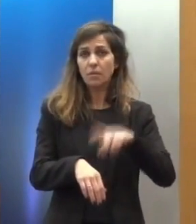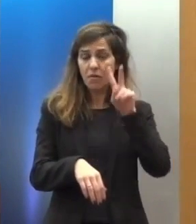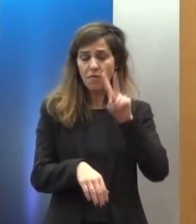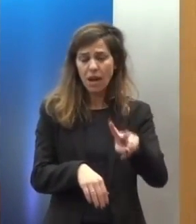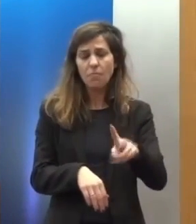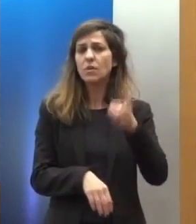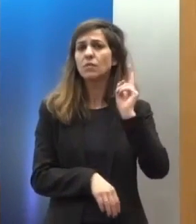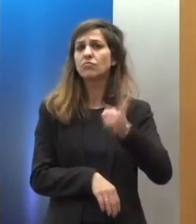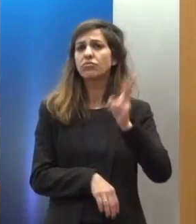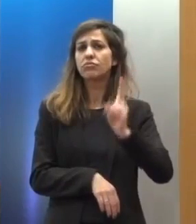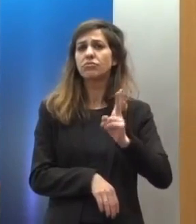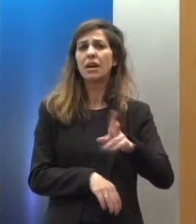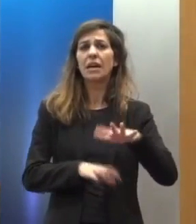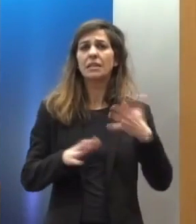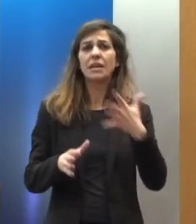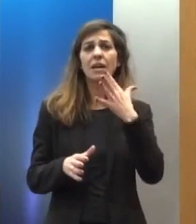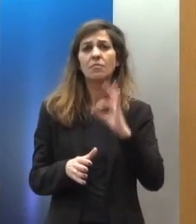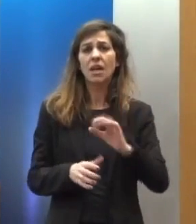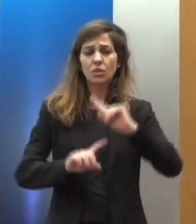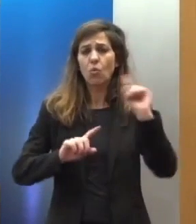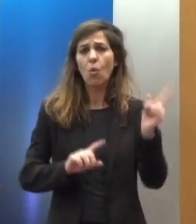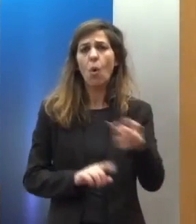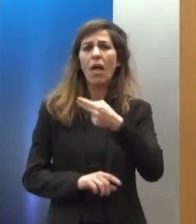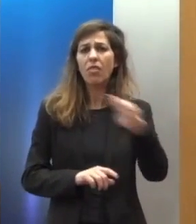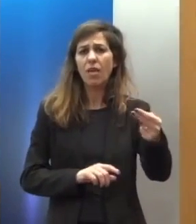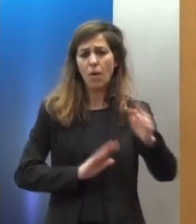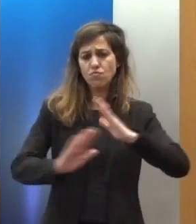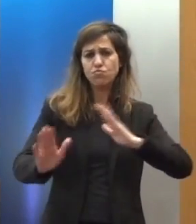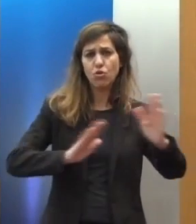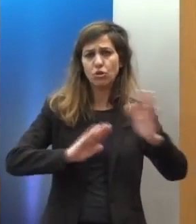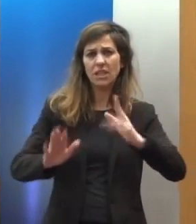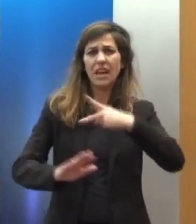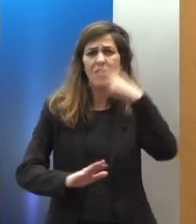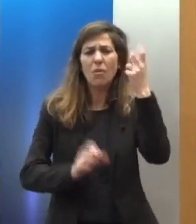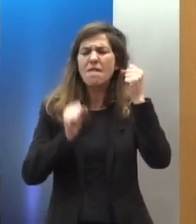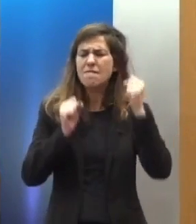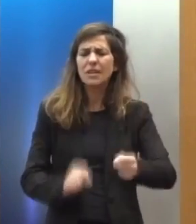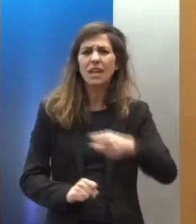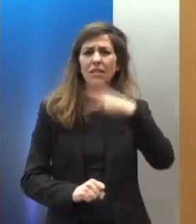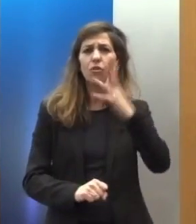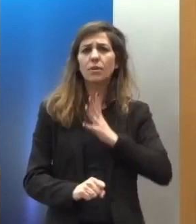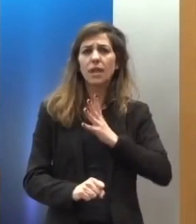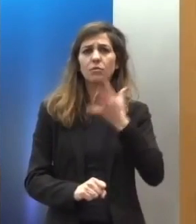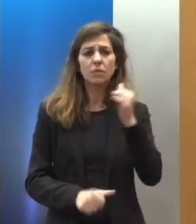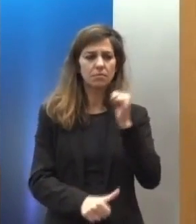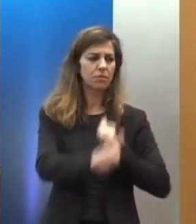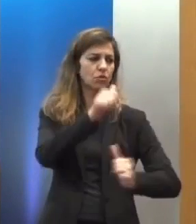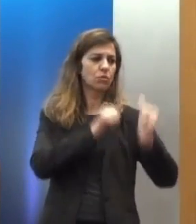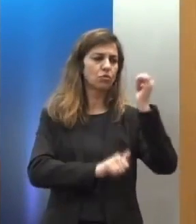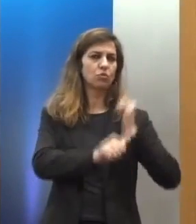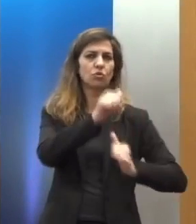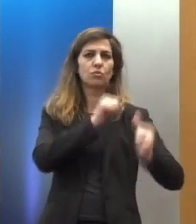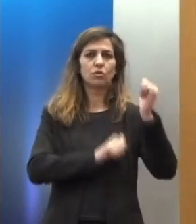κίνδυνο μιας σαφούς οπιστοχώρησης στο πεδίο προστασίας των θεμελιωδών δικαιωμάτων του ανθρώπου κάτι που αν